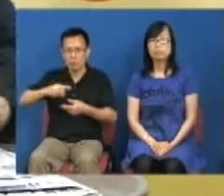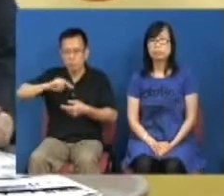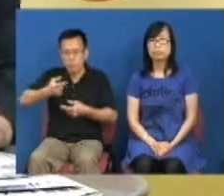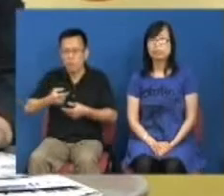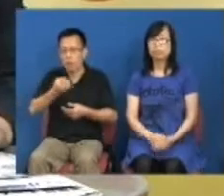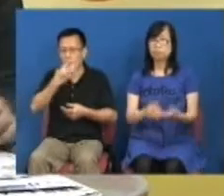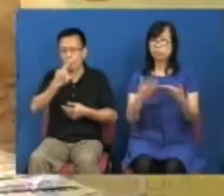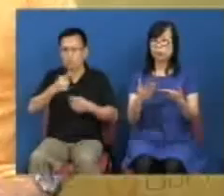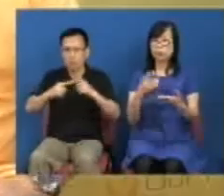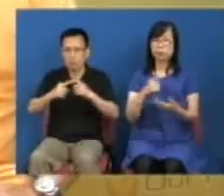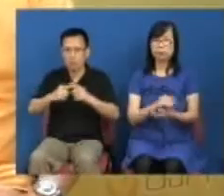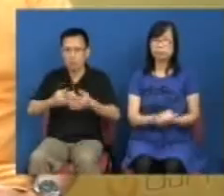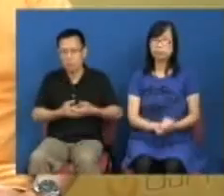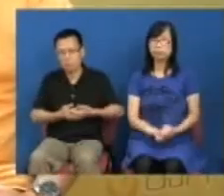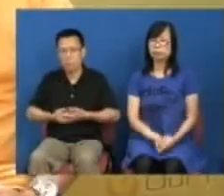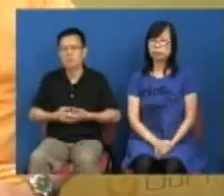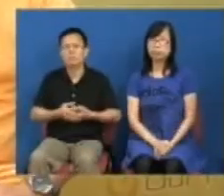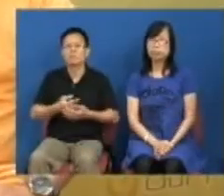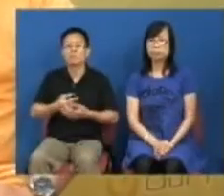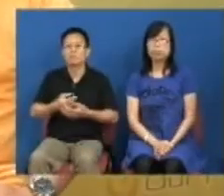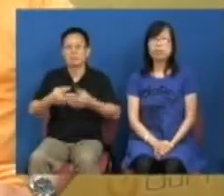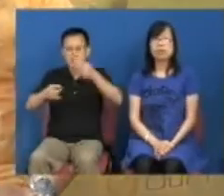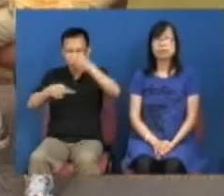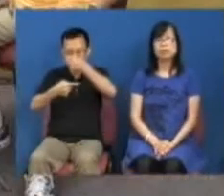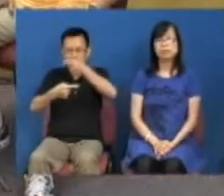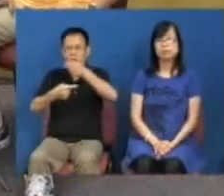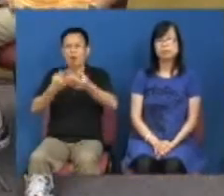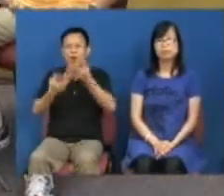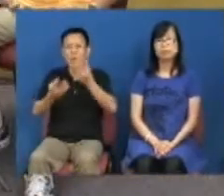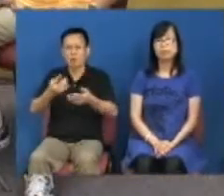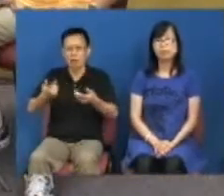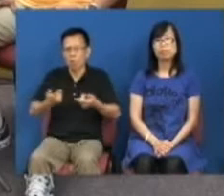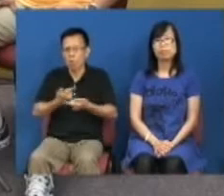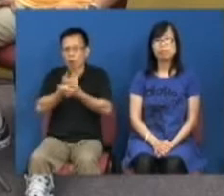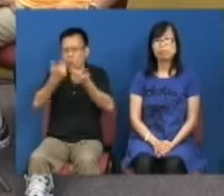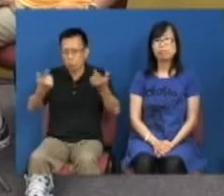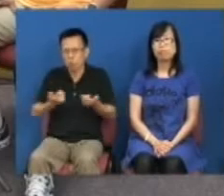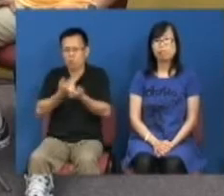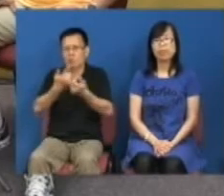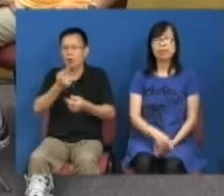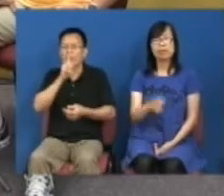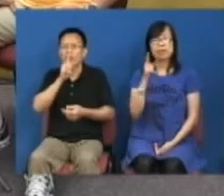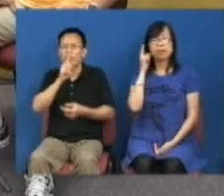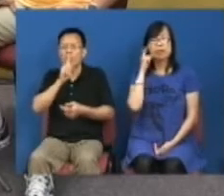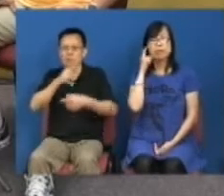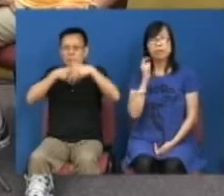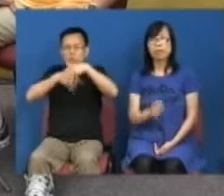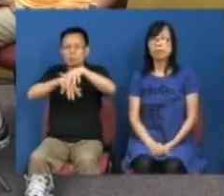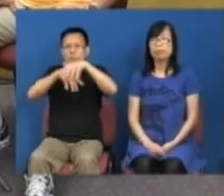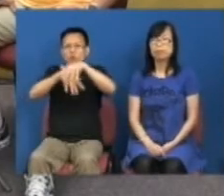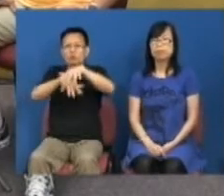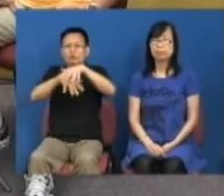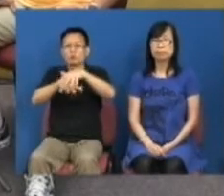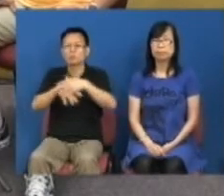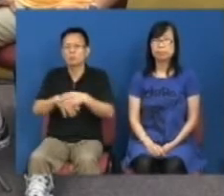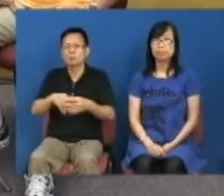待给你所以我看到七号可能会有相当多的妈妈上街其实民阵已经该在就